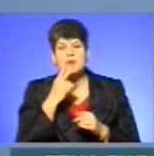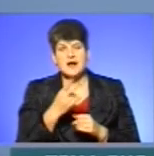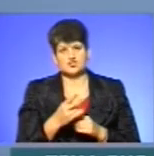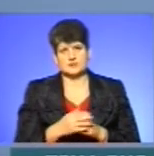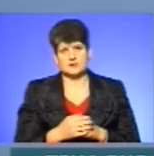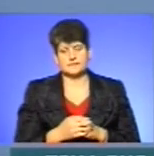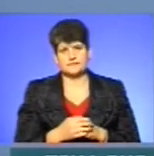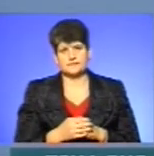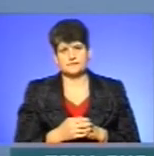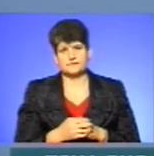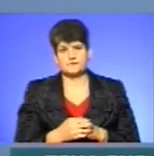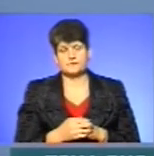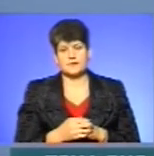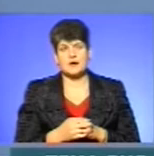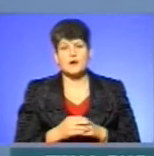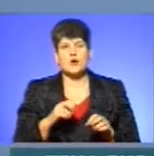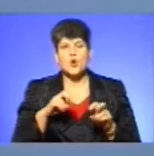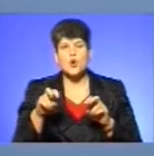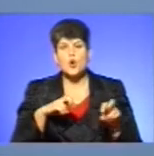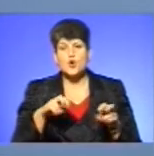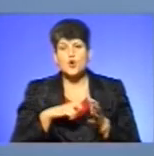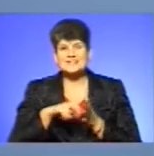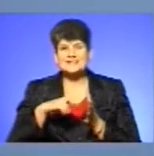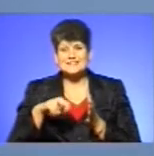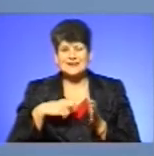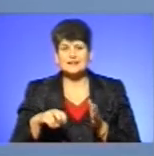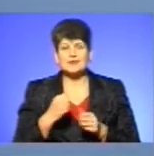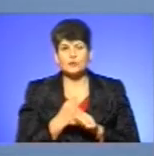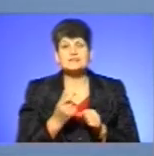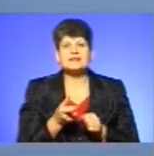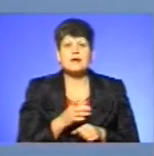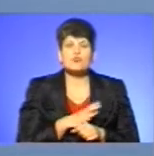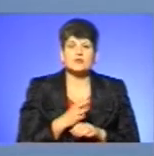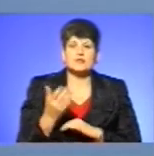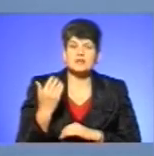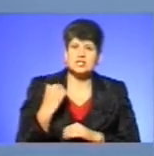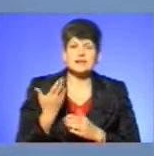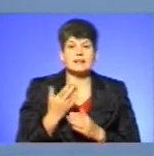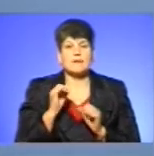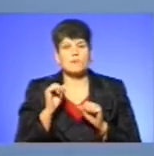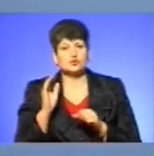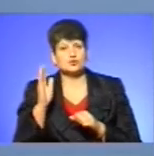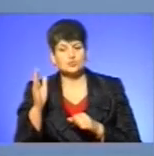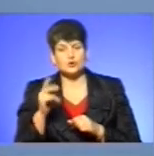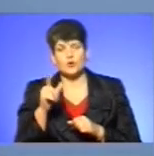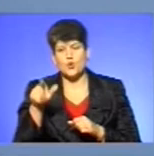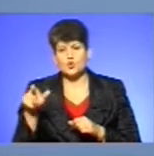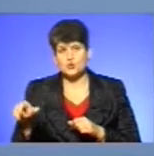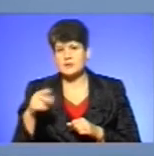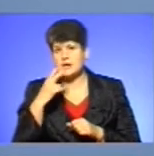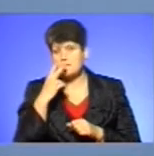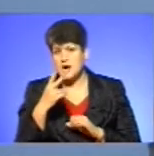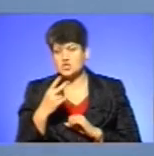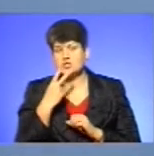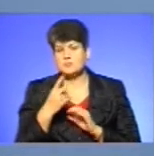Тобто, здійснюється розсилка, де вона була і де вона може бути. І особи, які її побачили, чи бачили її